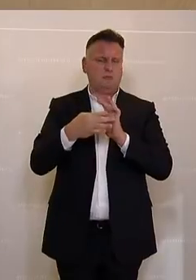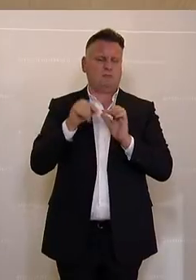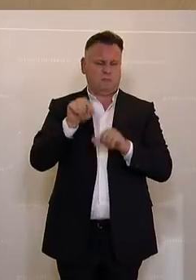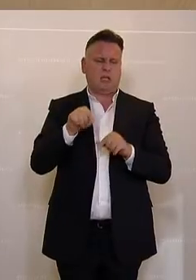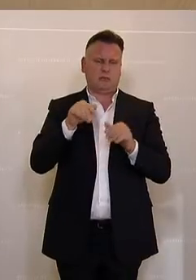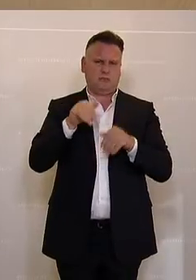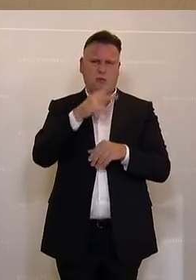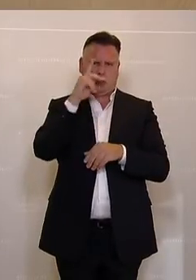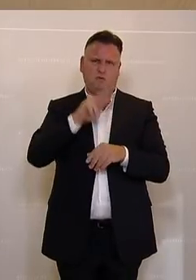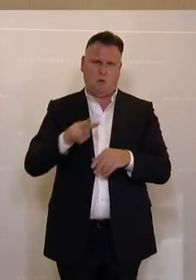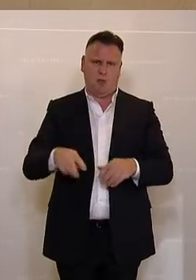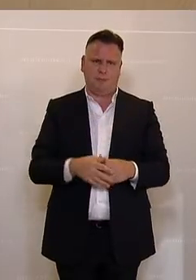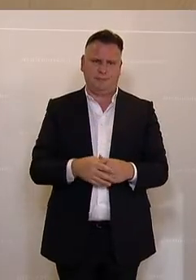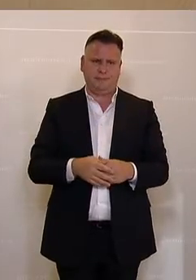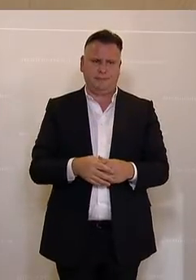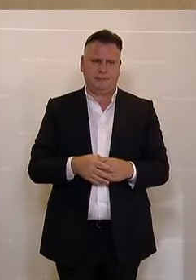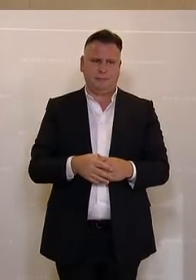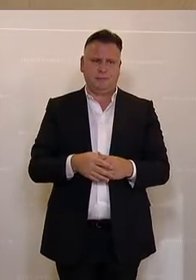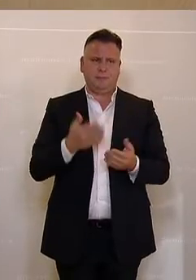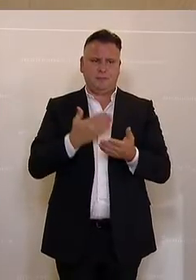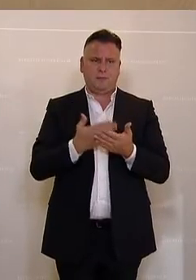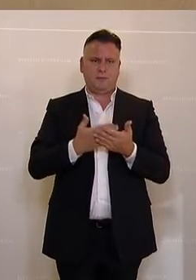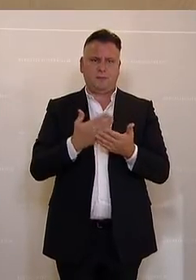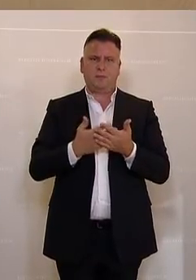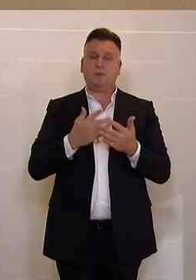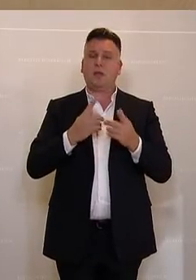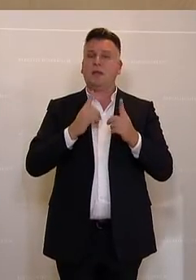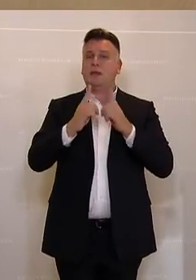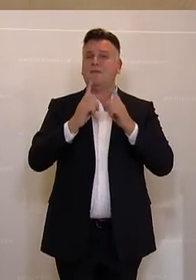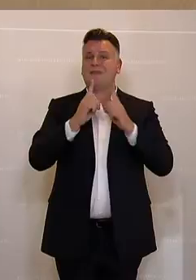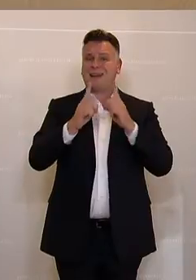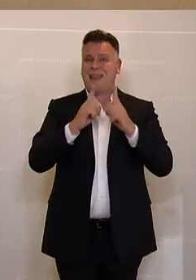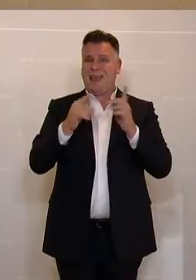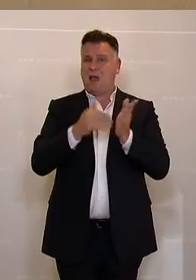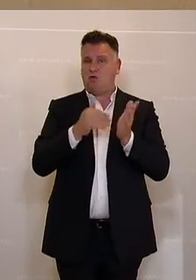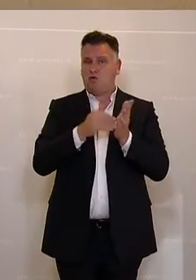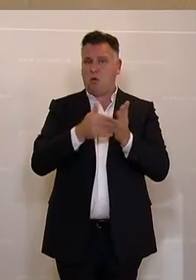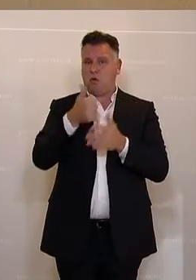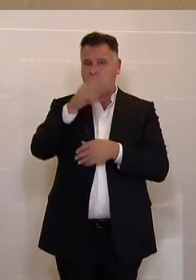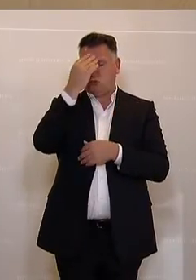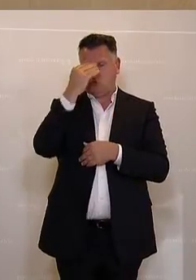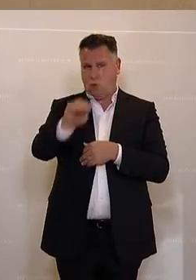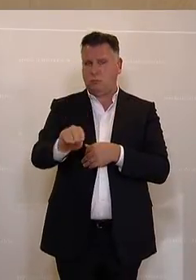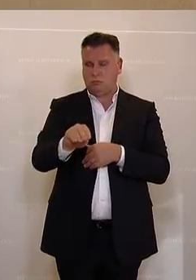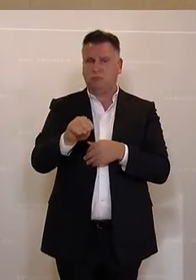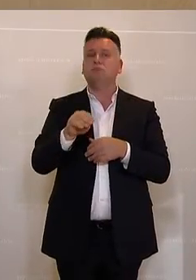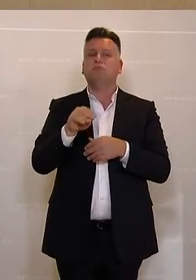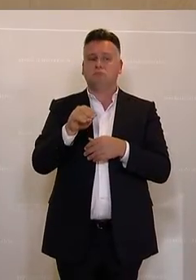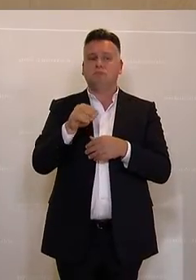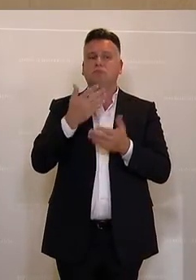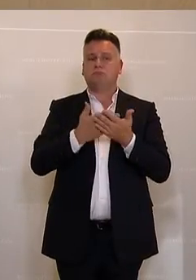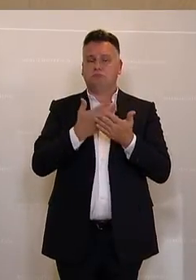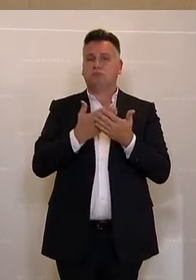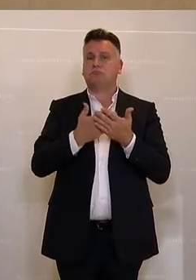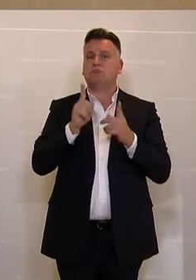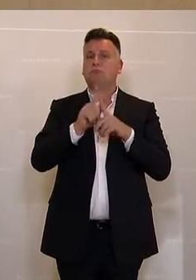verbinden. Und wenn ich ein paar Sätze zum Verkehr sagen darf, der spielt natürlich, das wurde auch schon erwähnt,